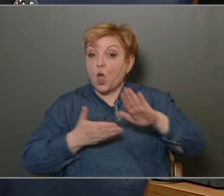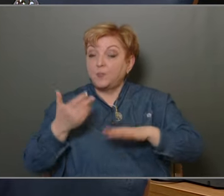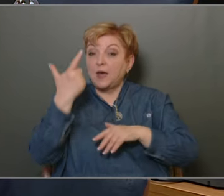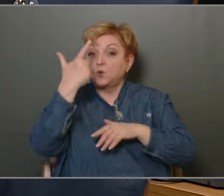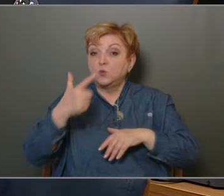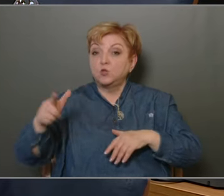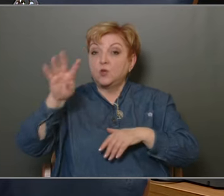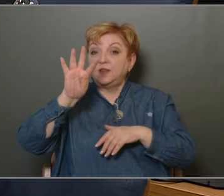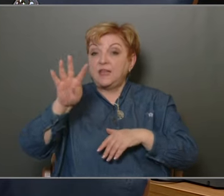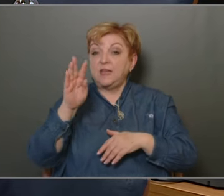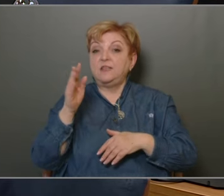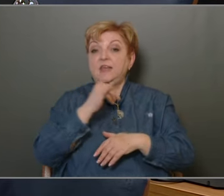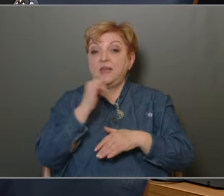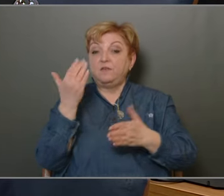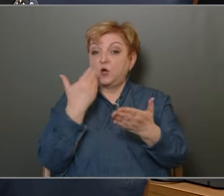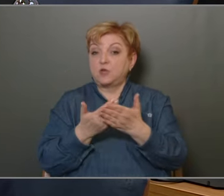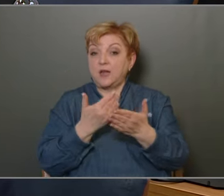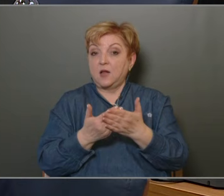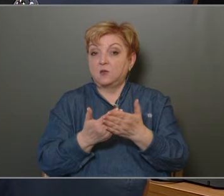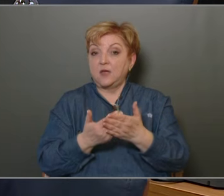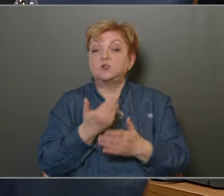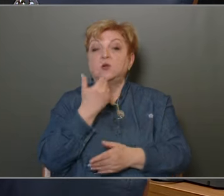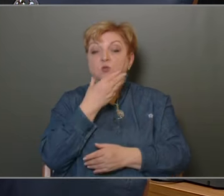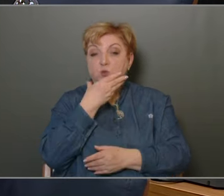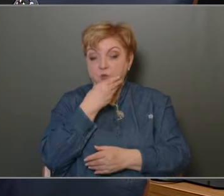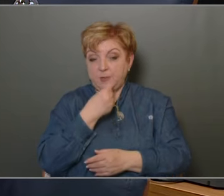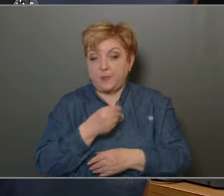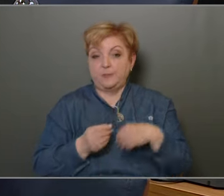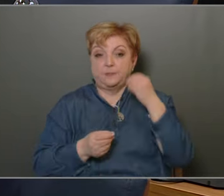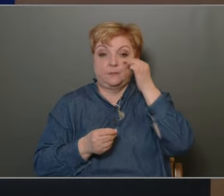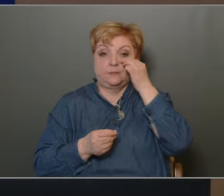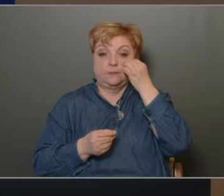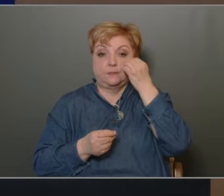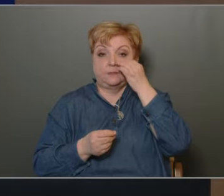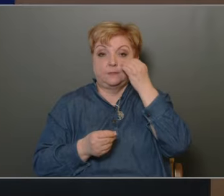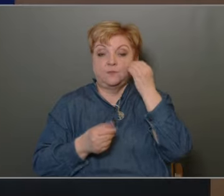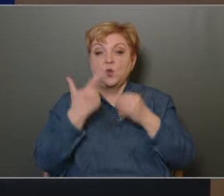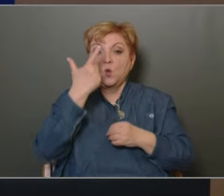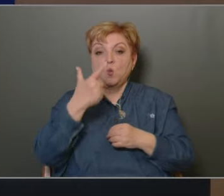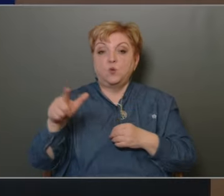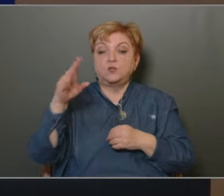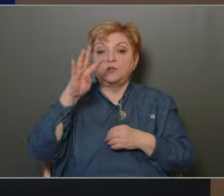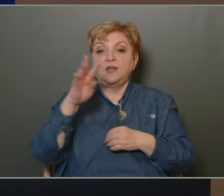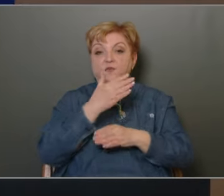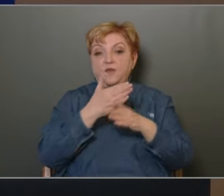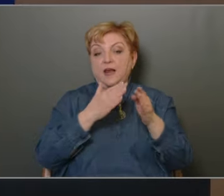a 24 évig gazdálkodásukra. Köszönöm szépen! 24 fél évig, mert